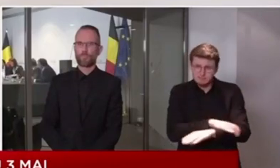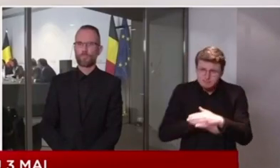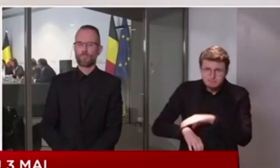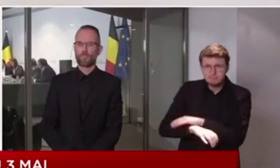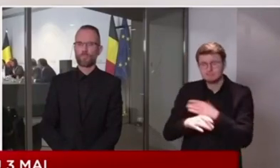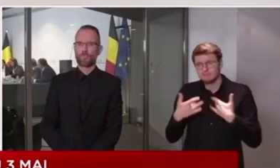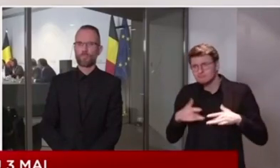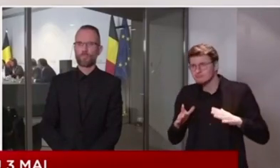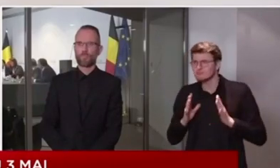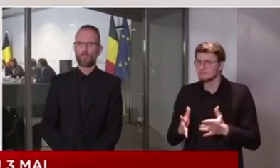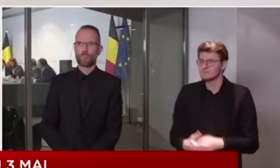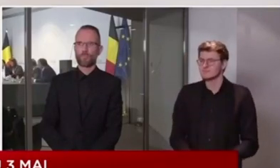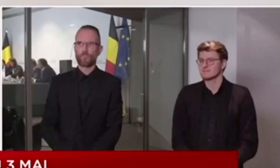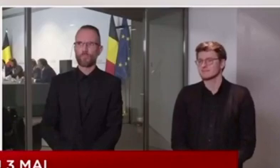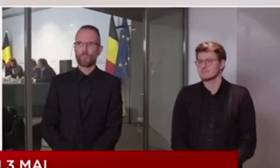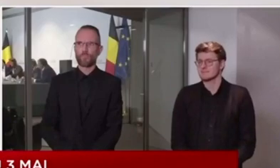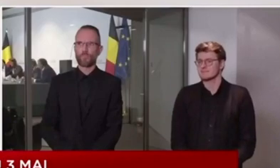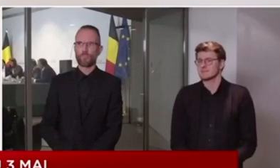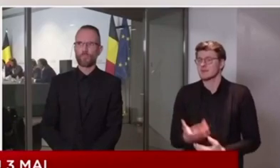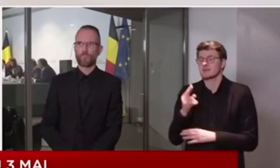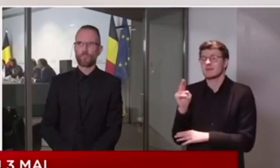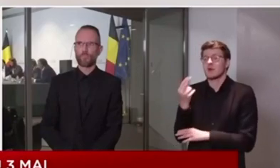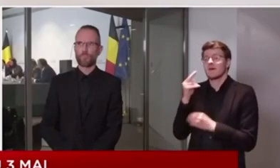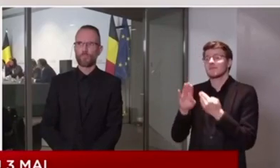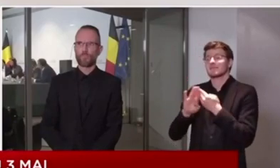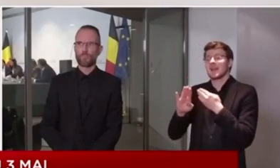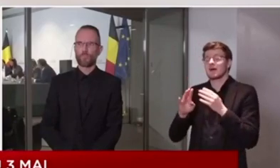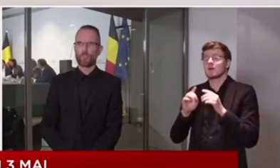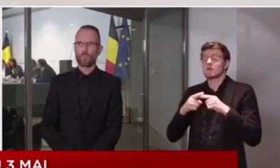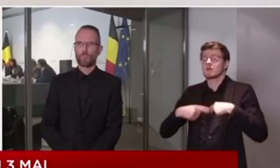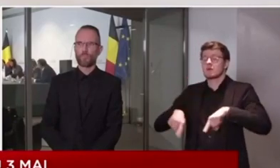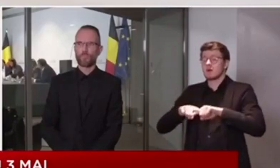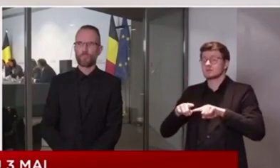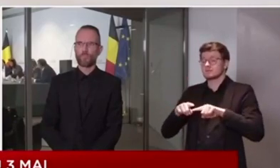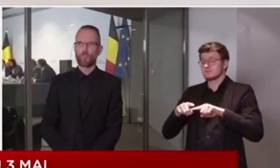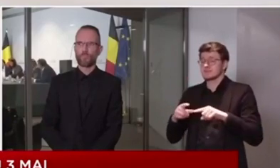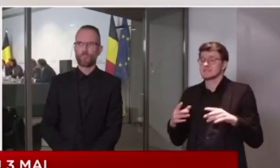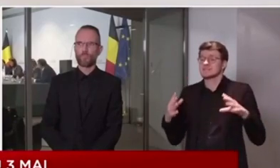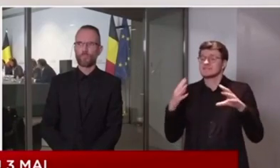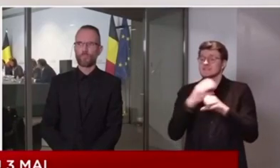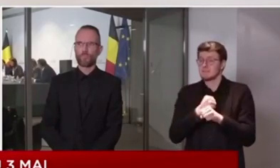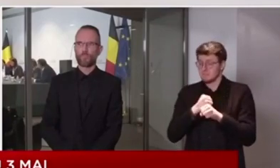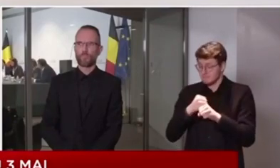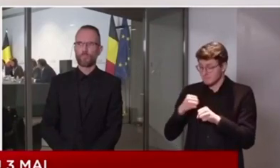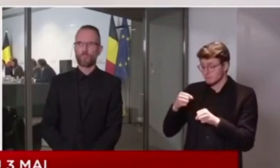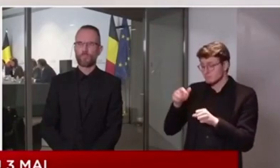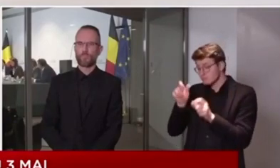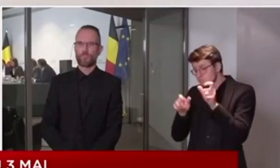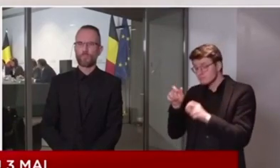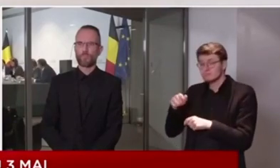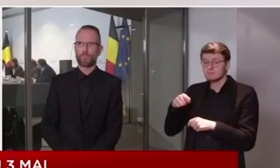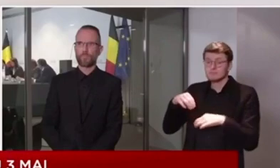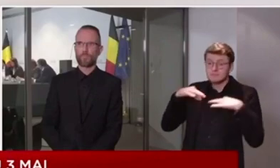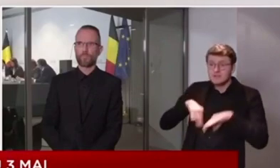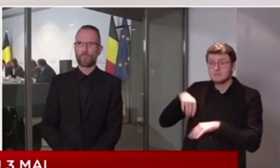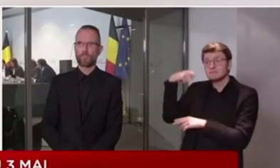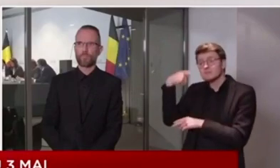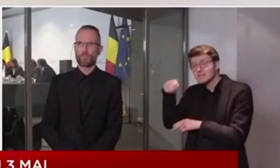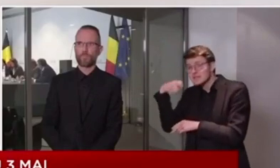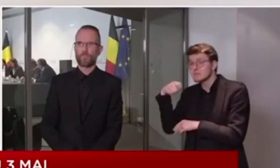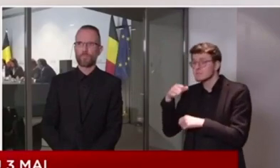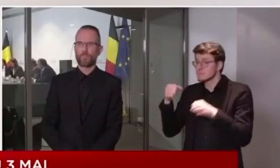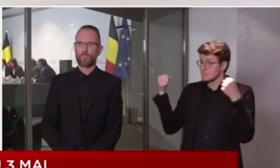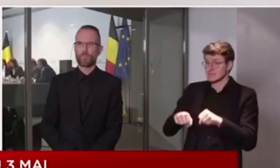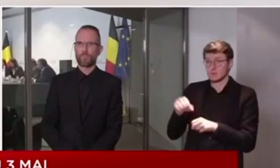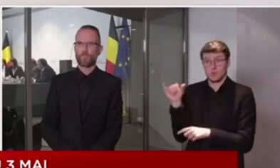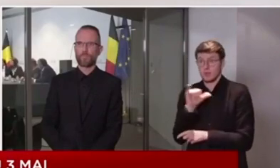Conseil national de sécurité, en concertation avec les ministres présidents, a décidé que